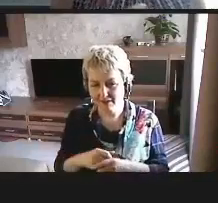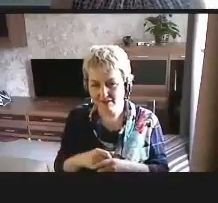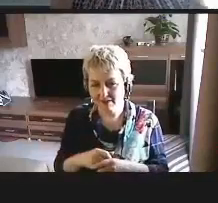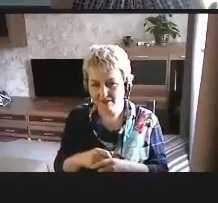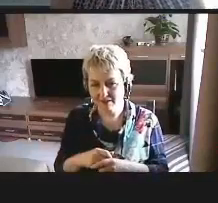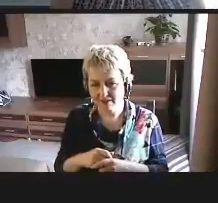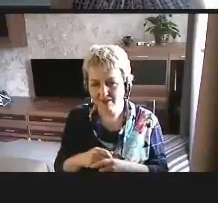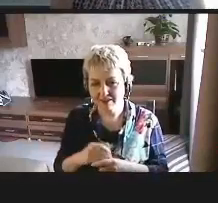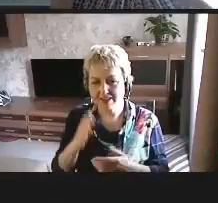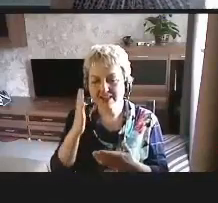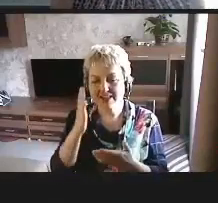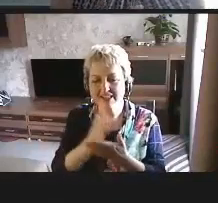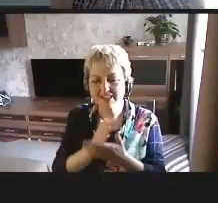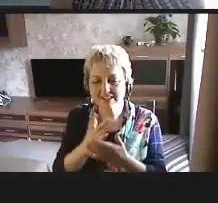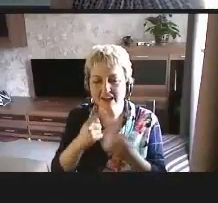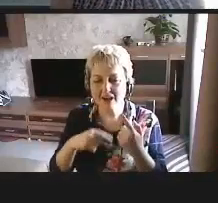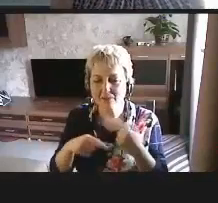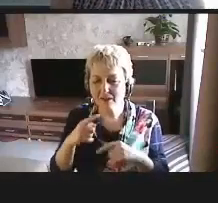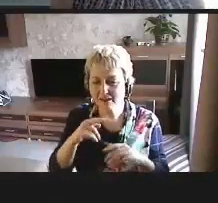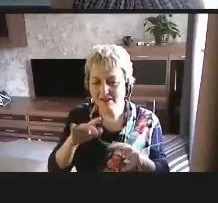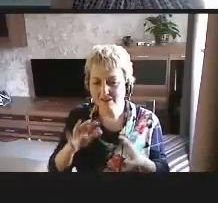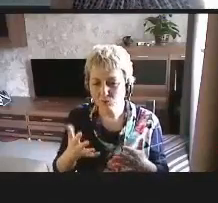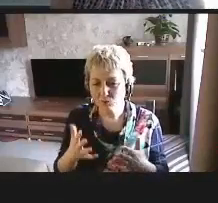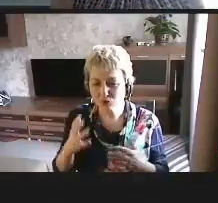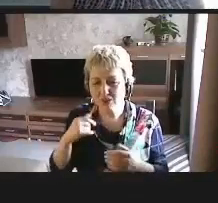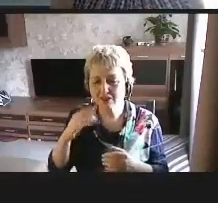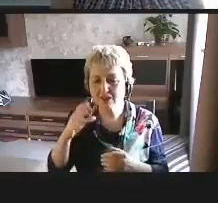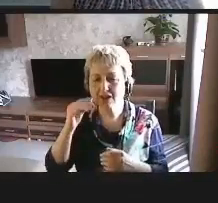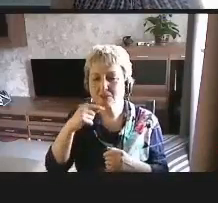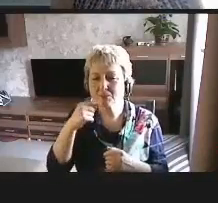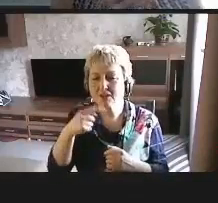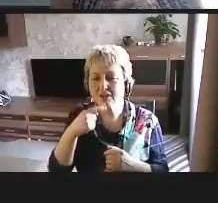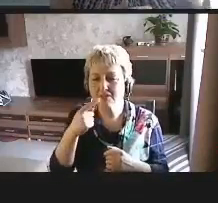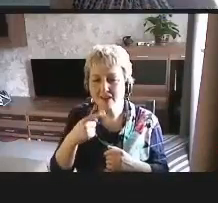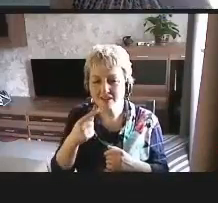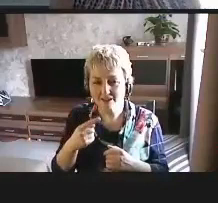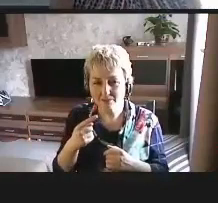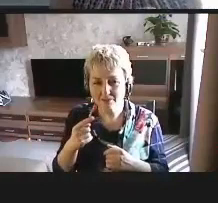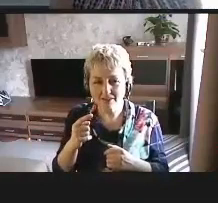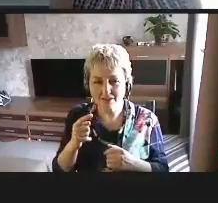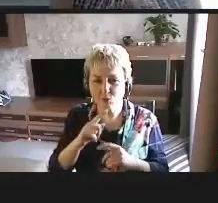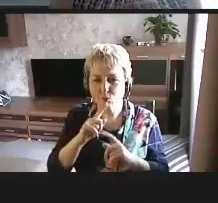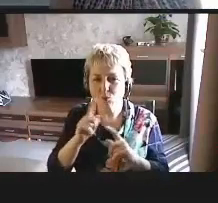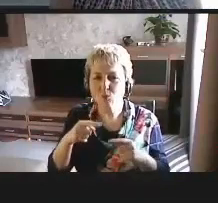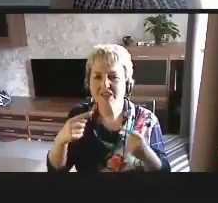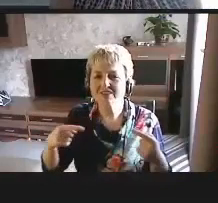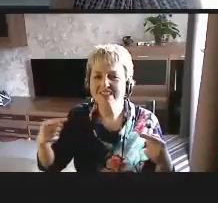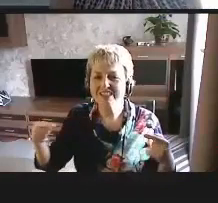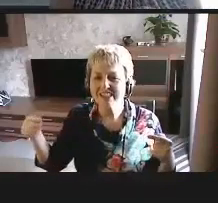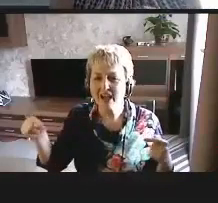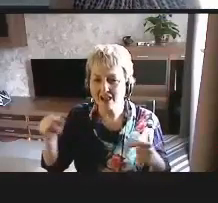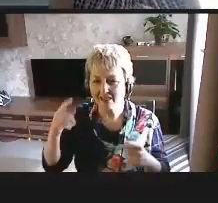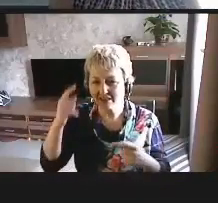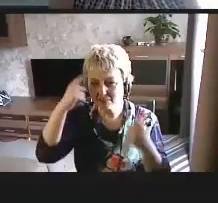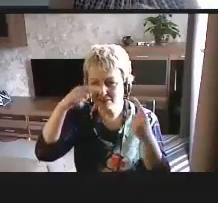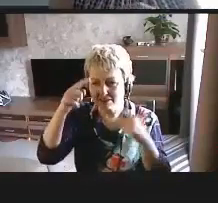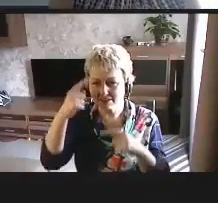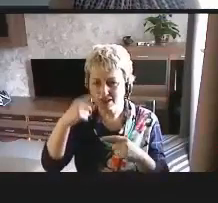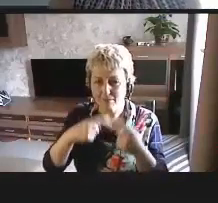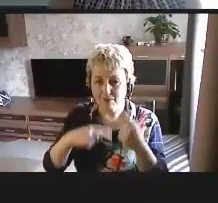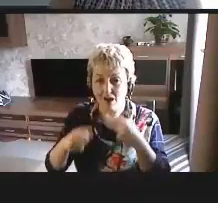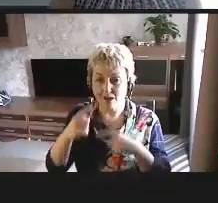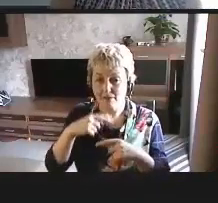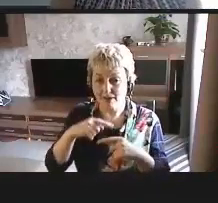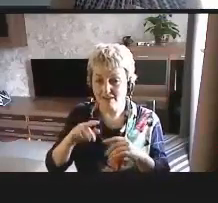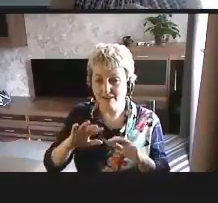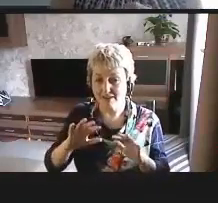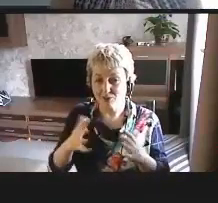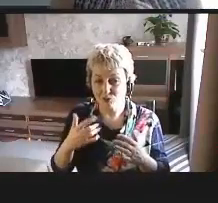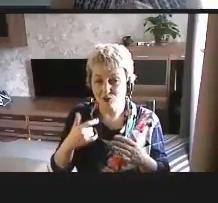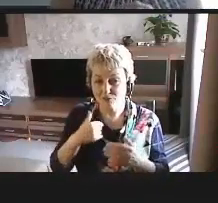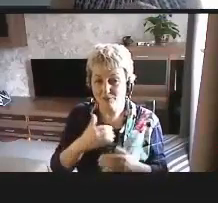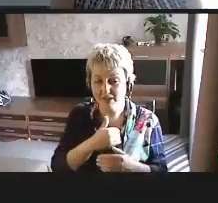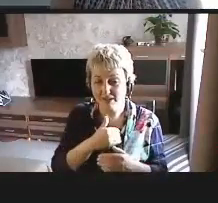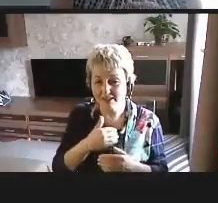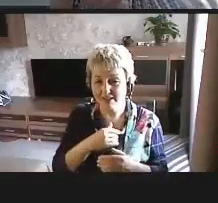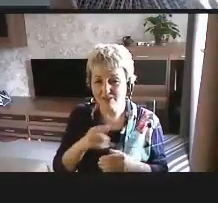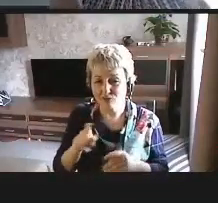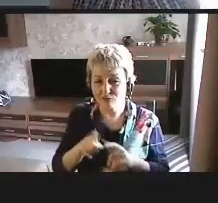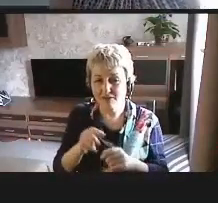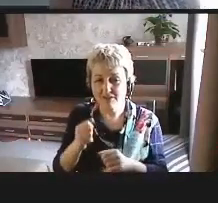Есть ли обратный случай? Собственно, когда мы говорим о миниверсальном дизайне, мы бы хотели, чтобы этот обратный случай действовал